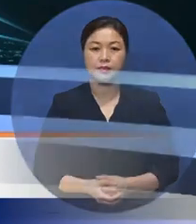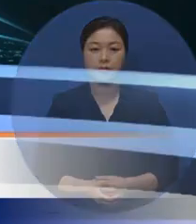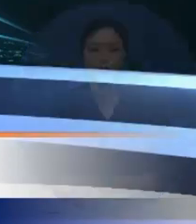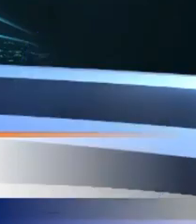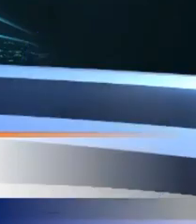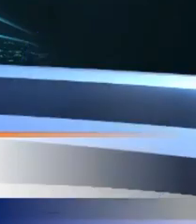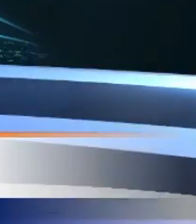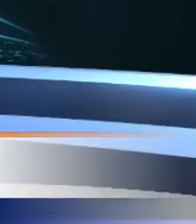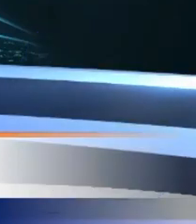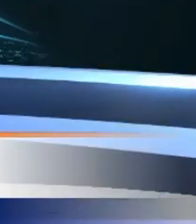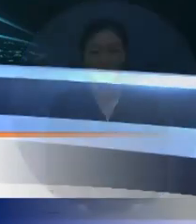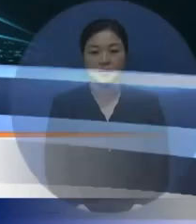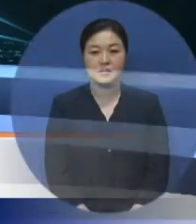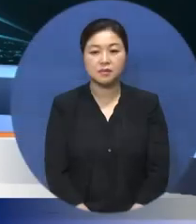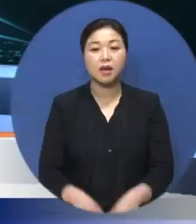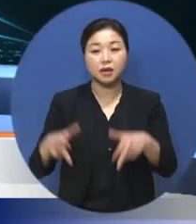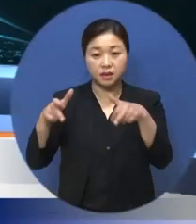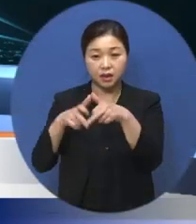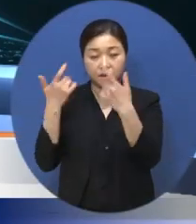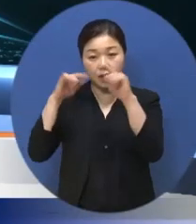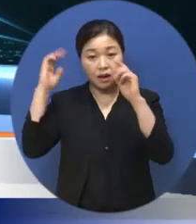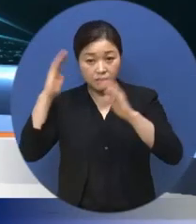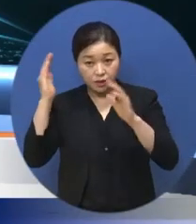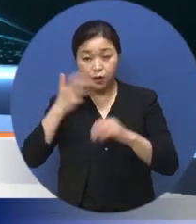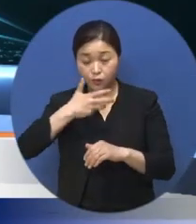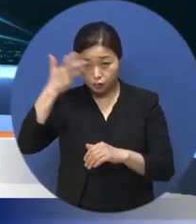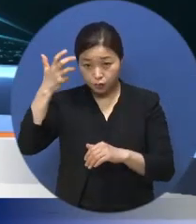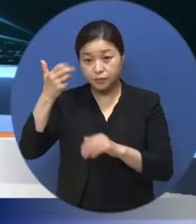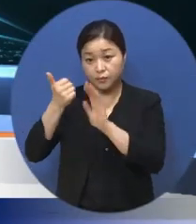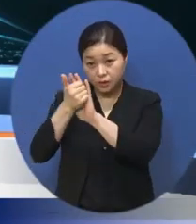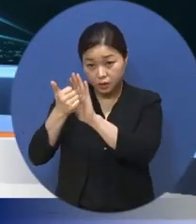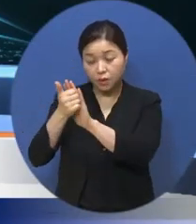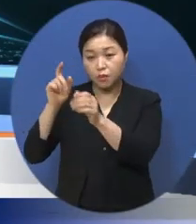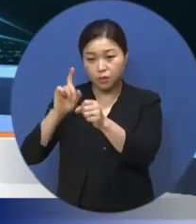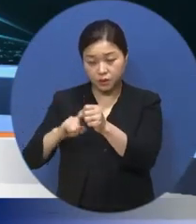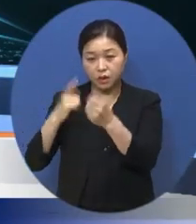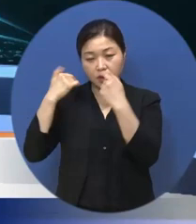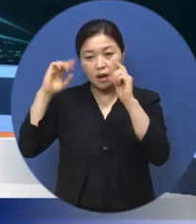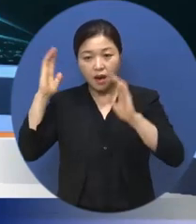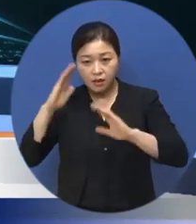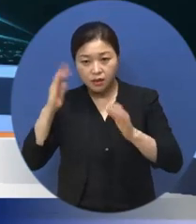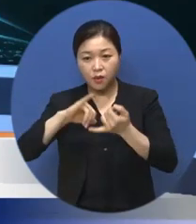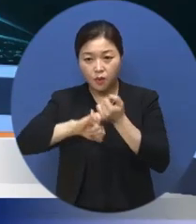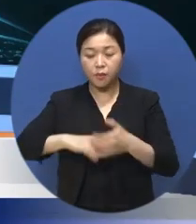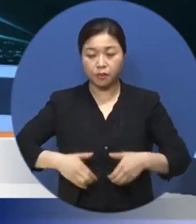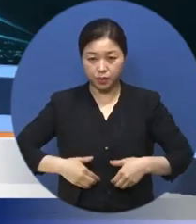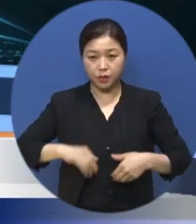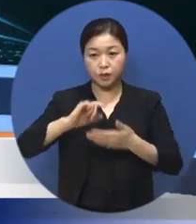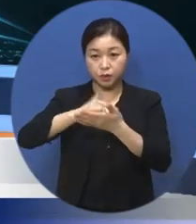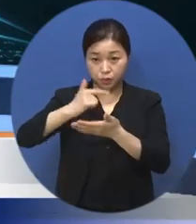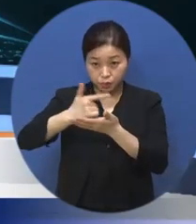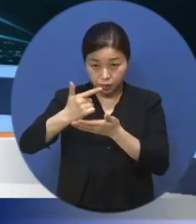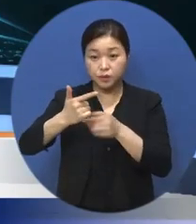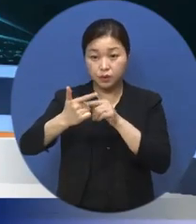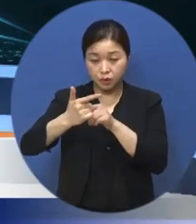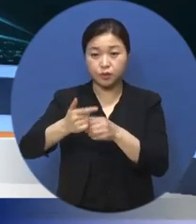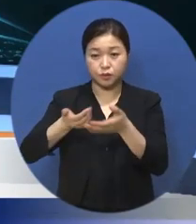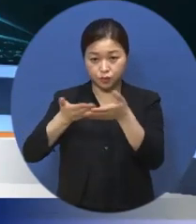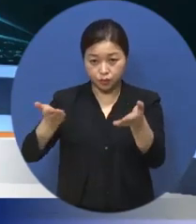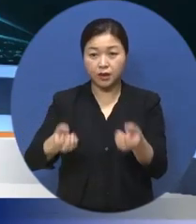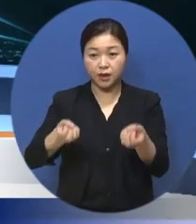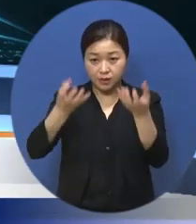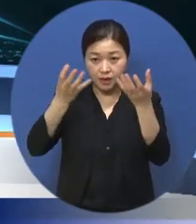장애 대학생들의 꿈을 응원하기 위해 이제는 대학생들의 필수품이라 할 수 있는 노트북을 지원하는 자리가